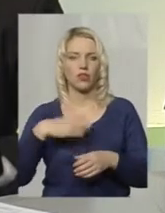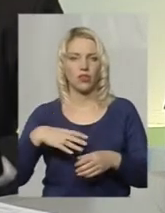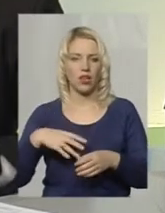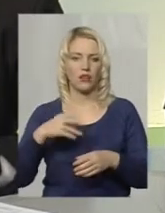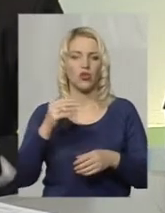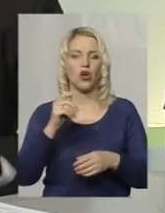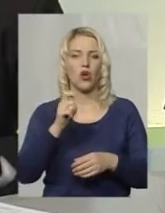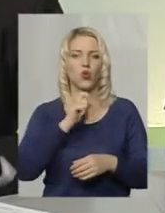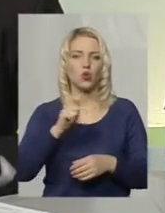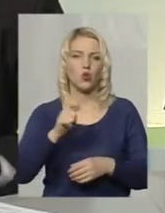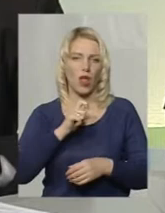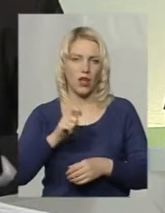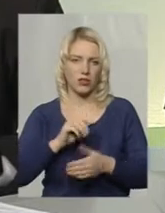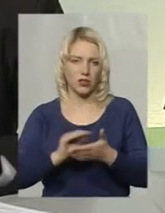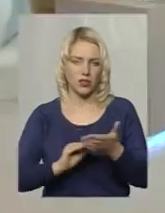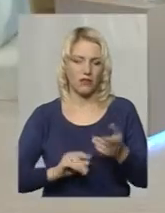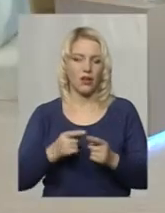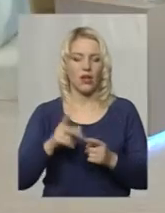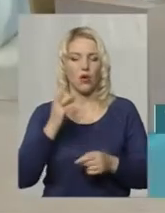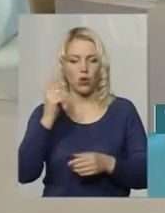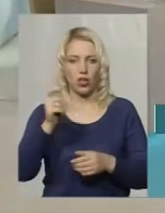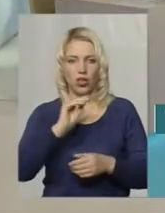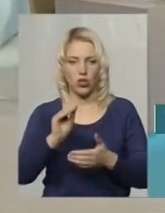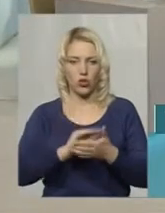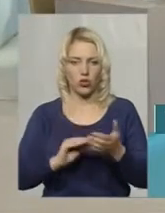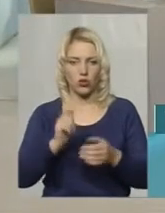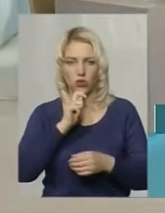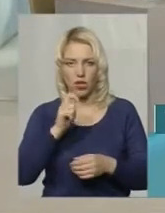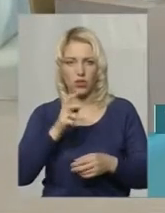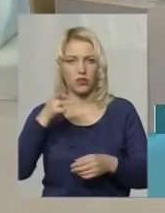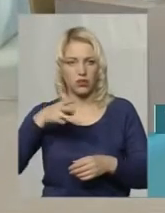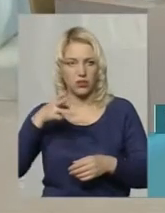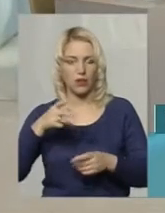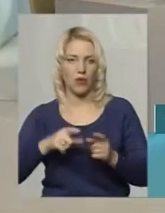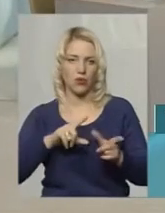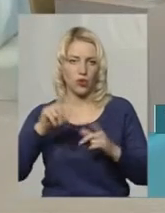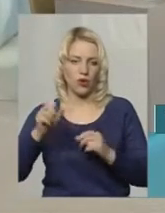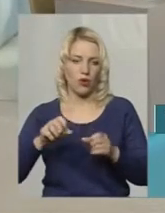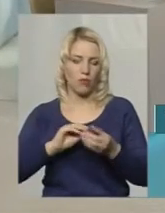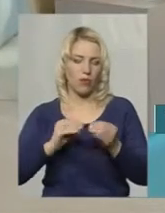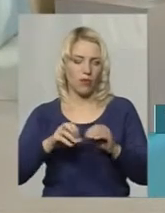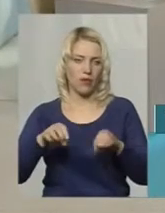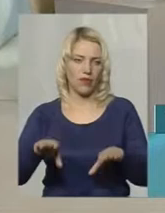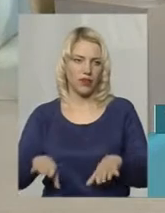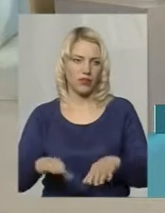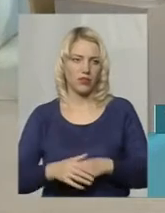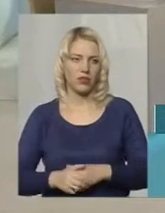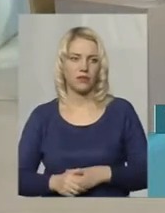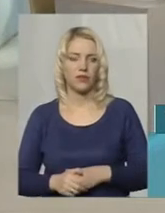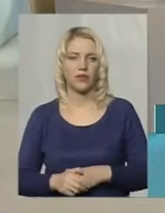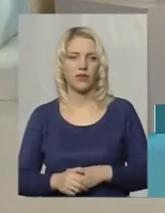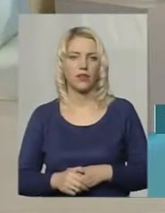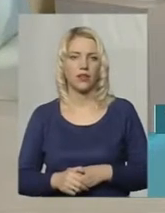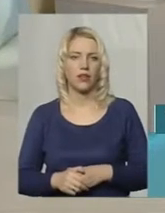приїжджають журналісти, знімають той чи інший сюжет і їдуть собі далі, проблема вирішується в плані того, що вони перестають... вирішується, але